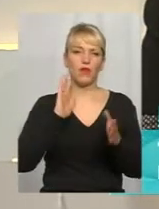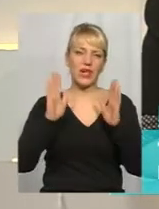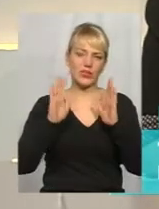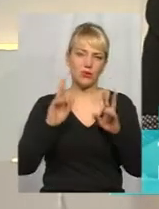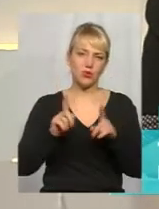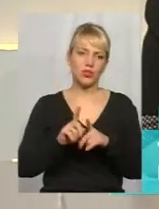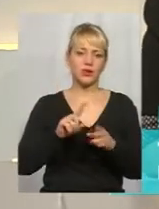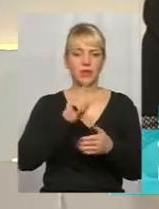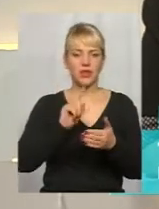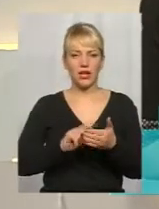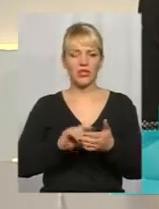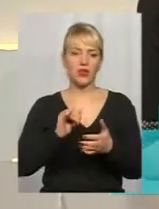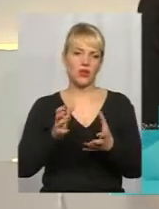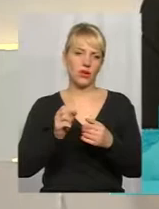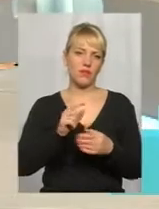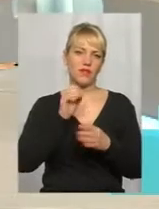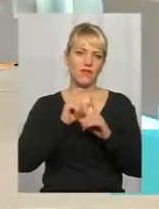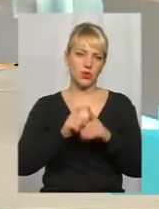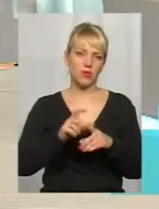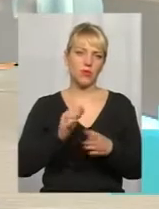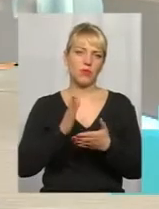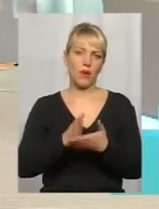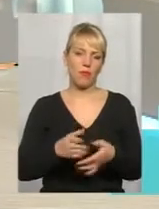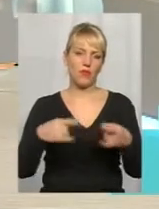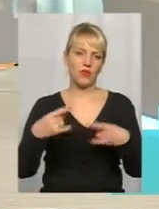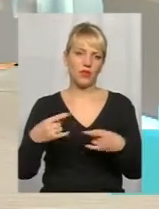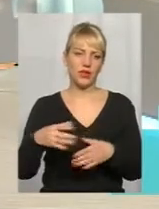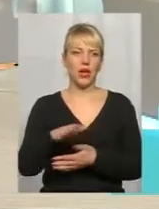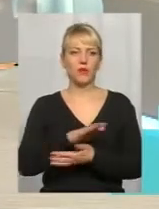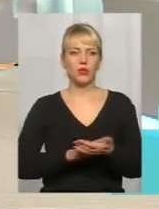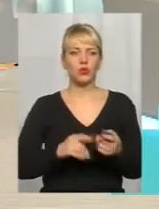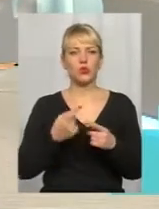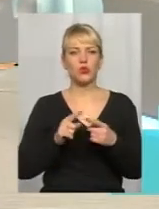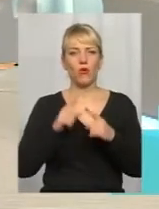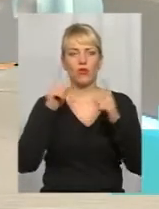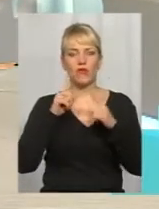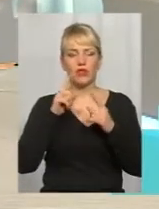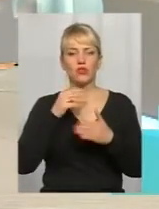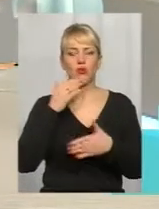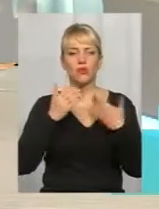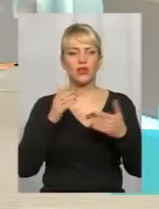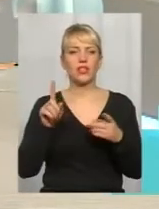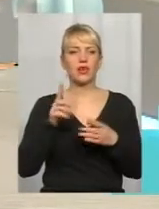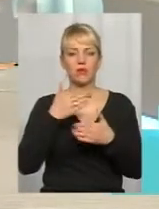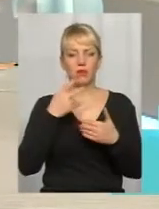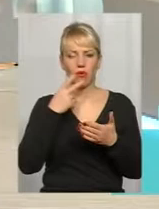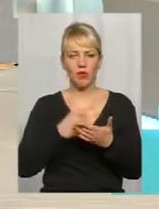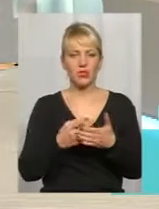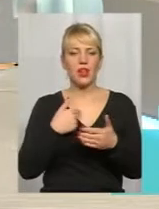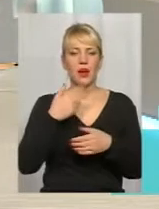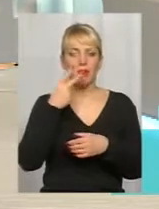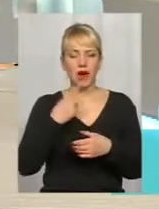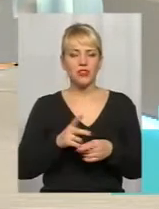питання, отримайте відповідь у прямому ефірі. А ми продовжуємо. З того невеличкого опитування, яке ми побачили, ми бачимо, що